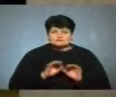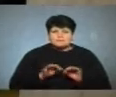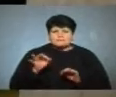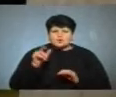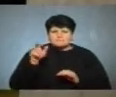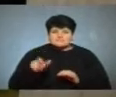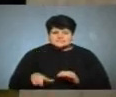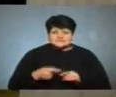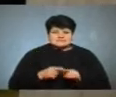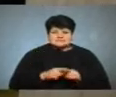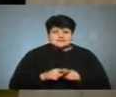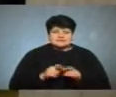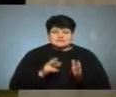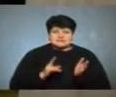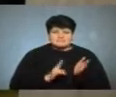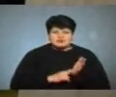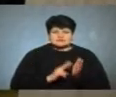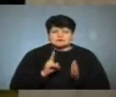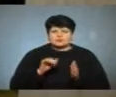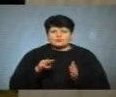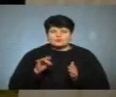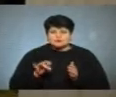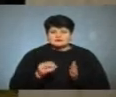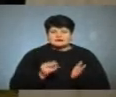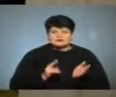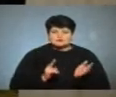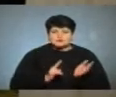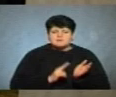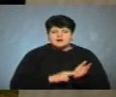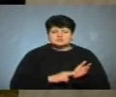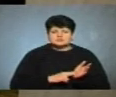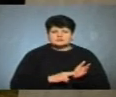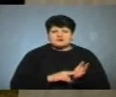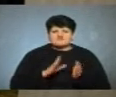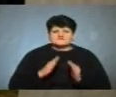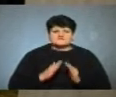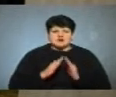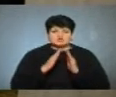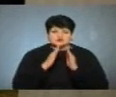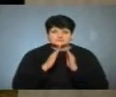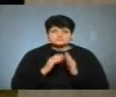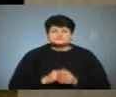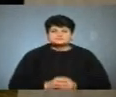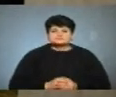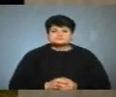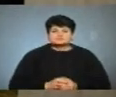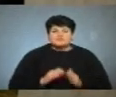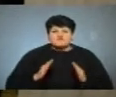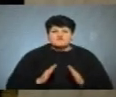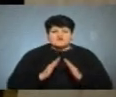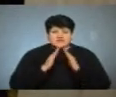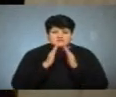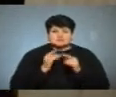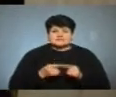це вже не марка, це є купон з боку, на якому зображена вежа. От вежа –